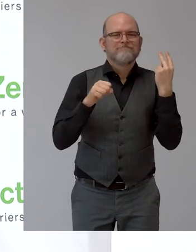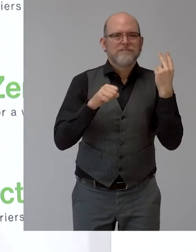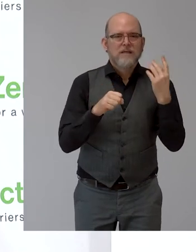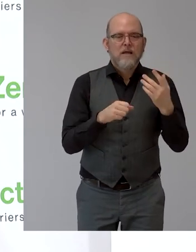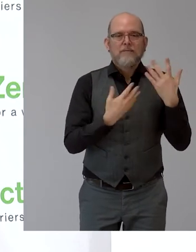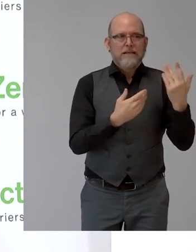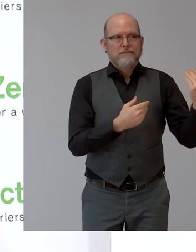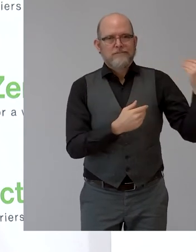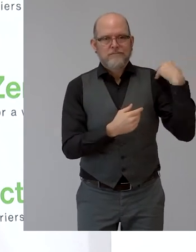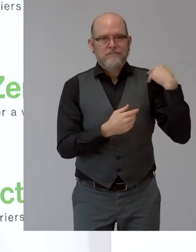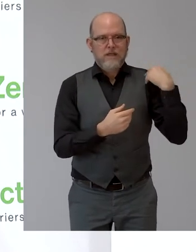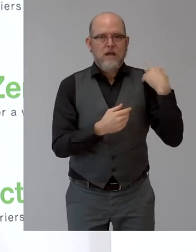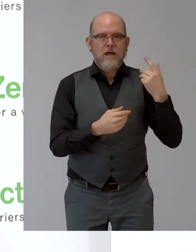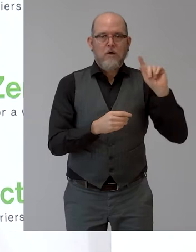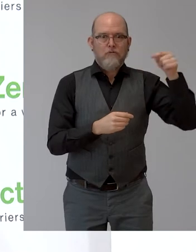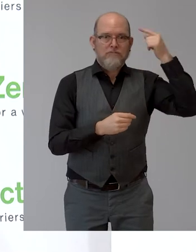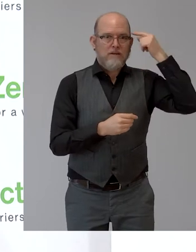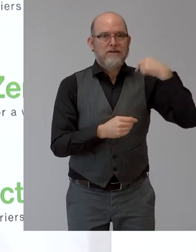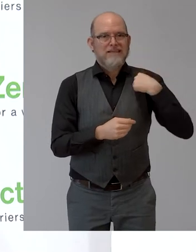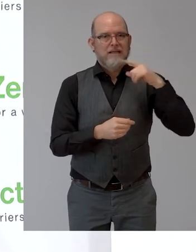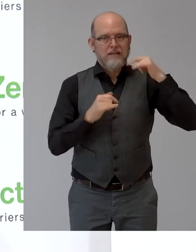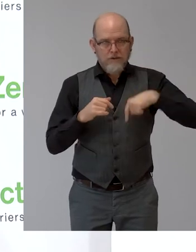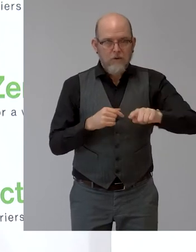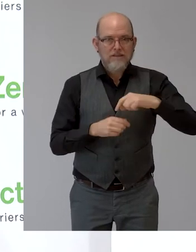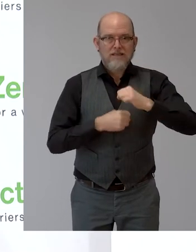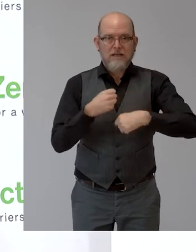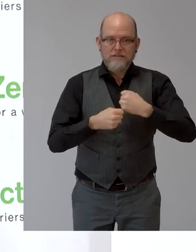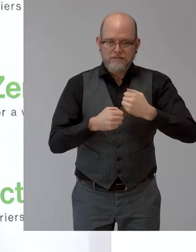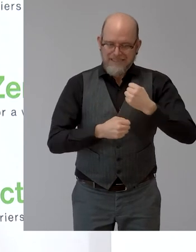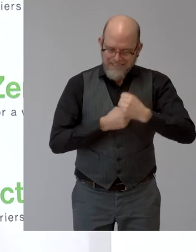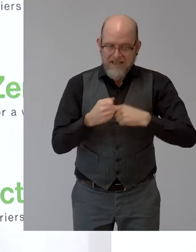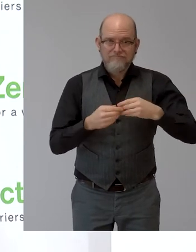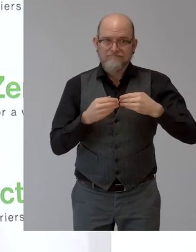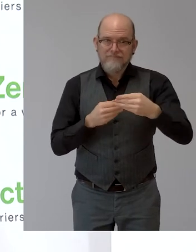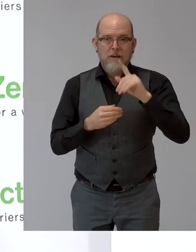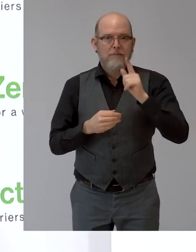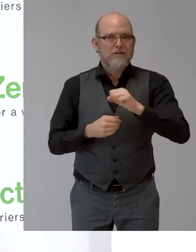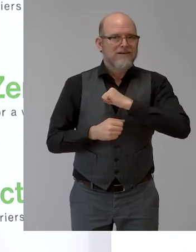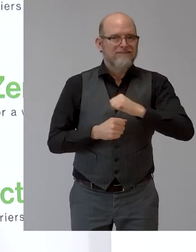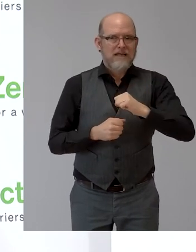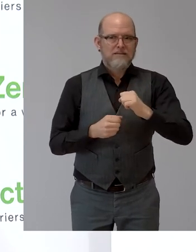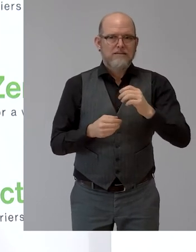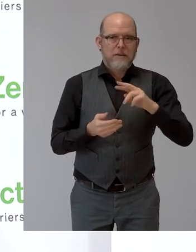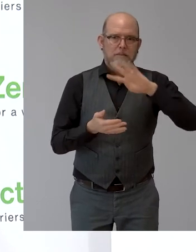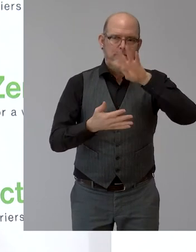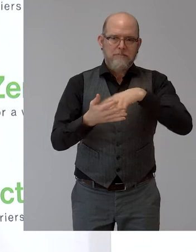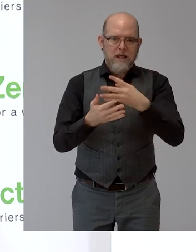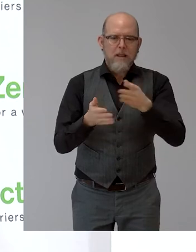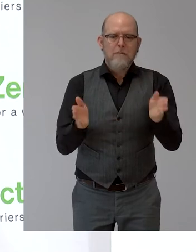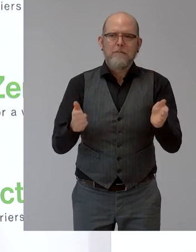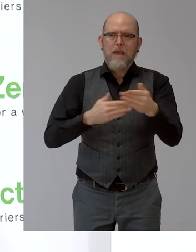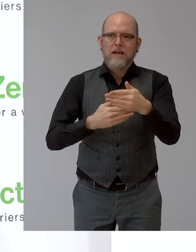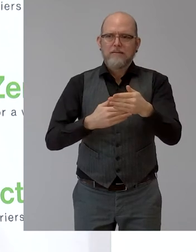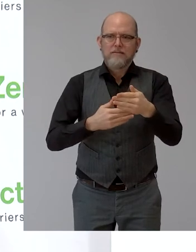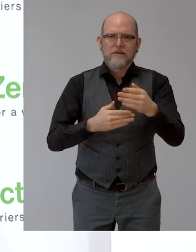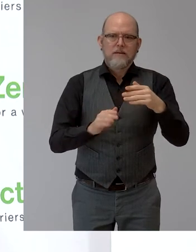Und bereits im Frühjahr ein Paket geschnürt haben, bei dem wir die Lohnkostenzuschüsse massiv um 50 Prozent erhöht